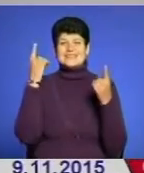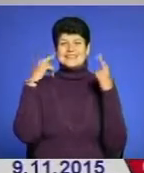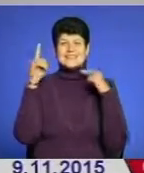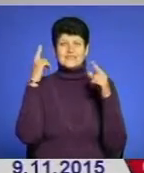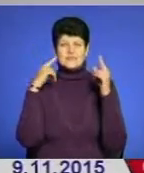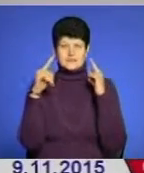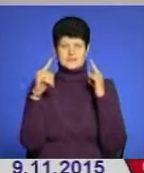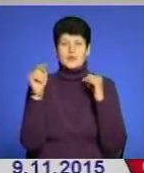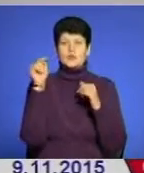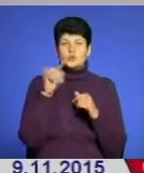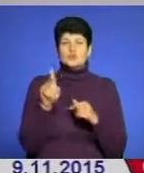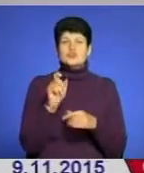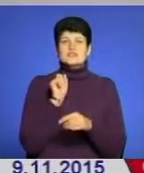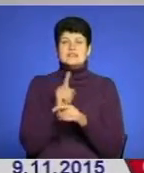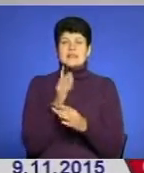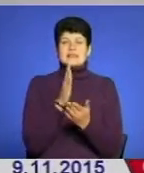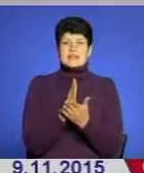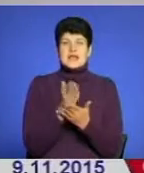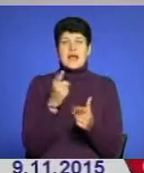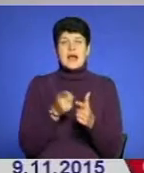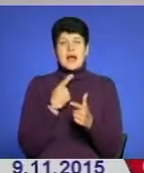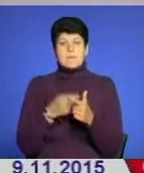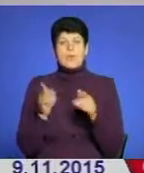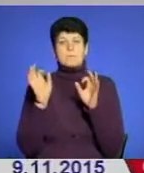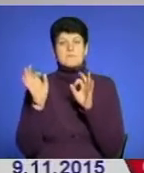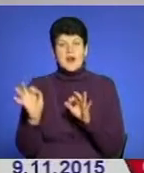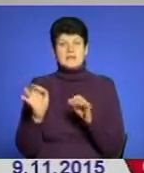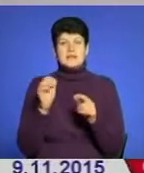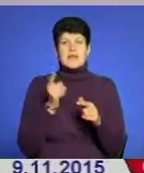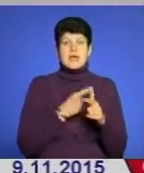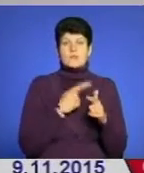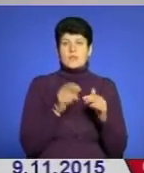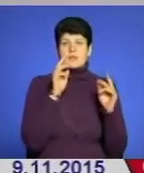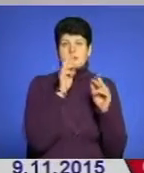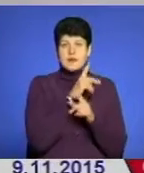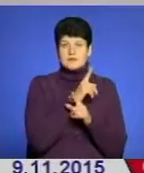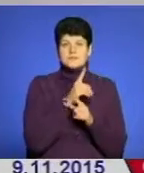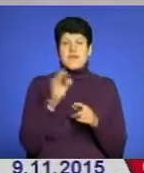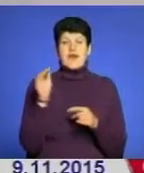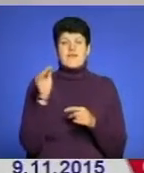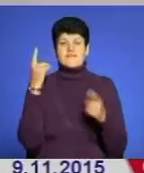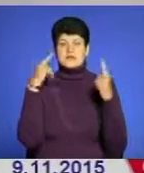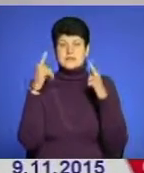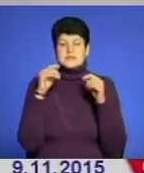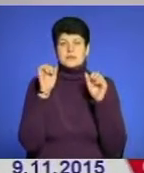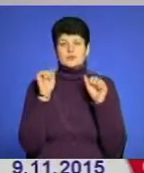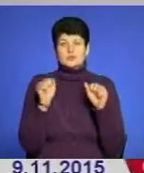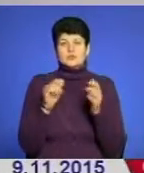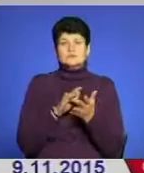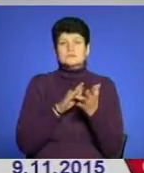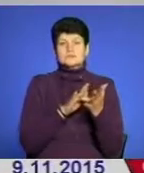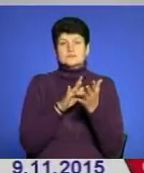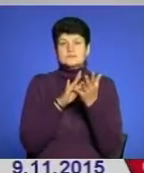тому що завдання є або правильно, або неправильно. А у творі фантазія може безможно подорожувати,